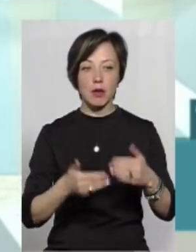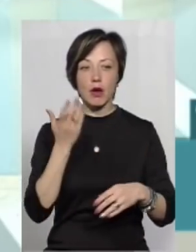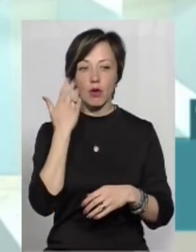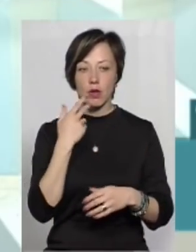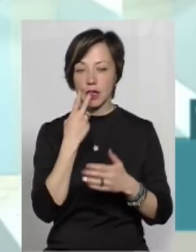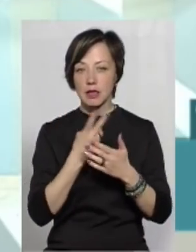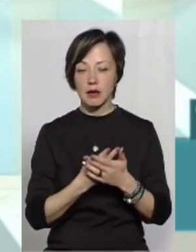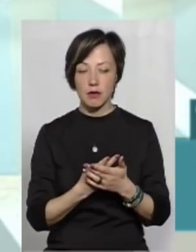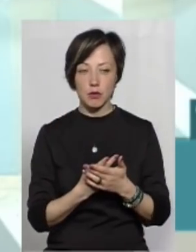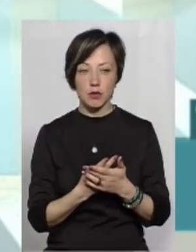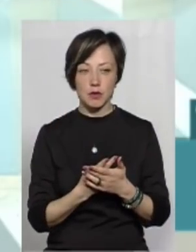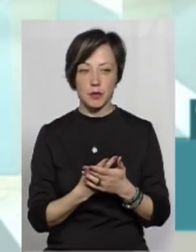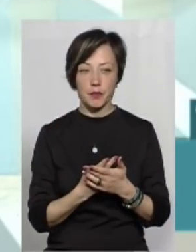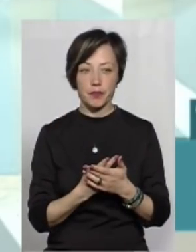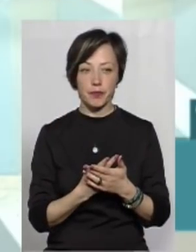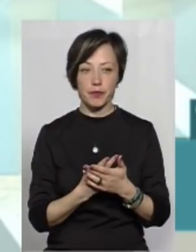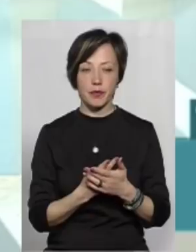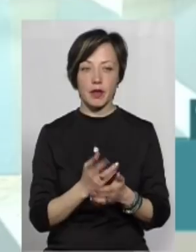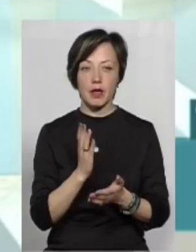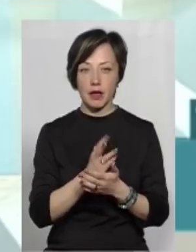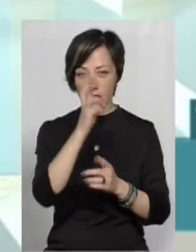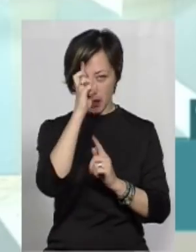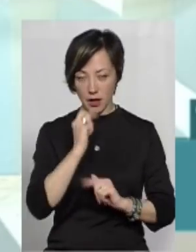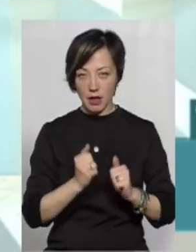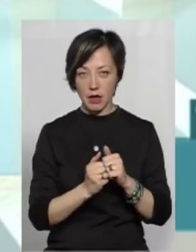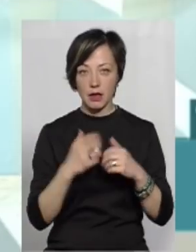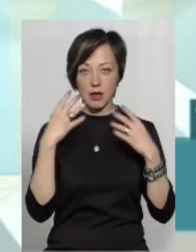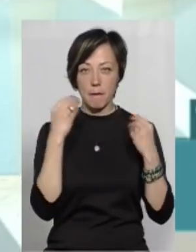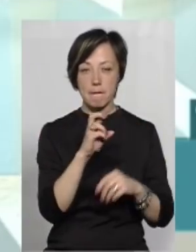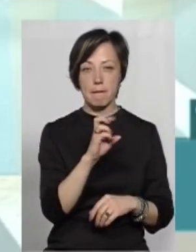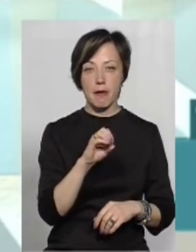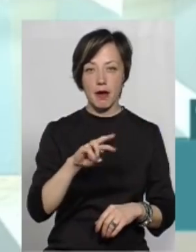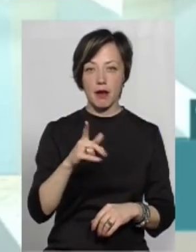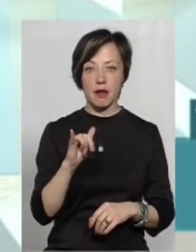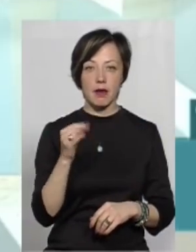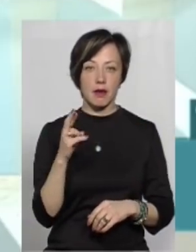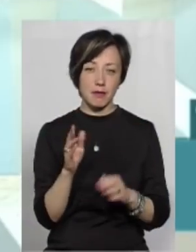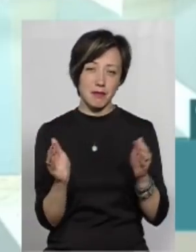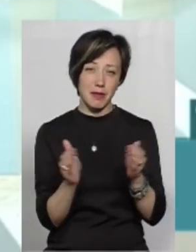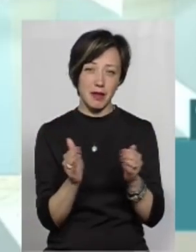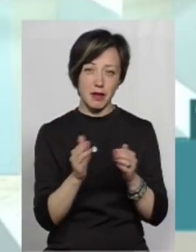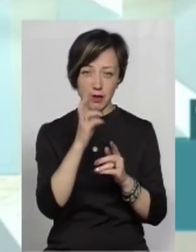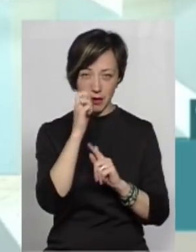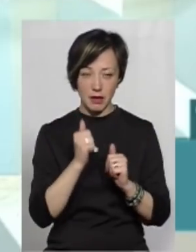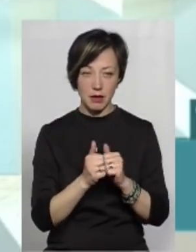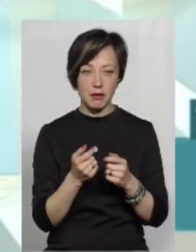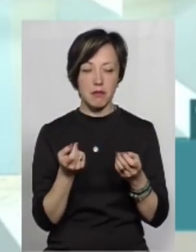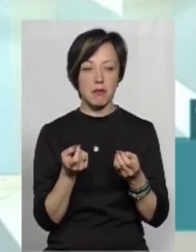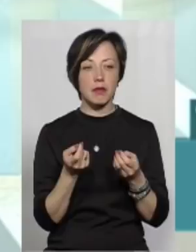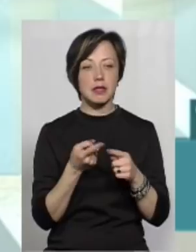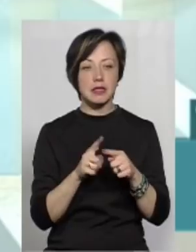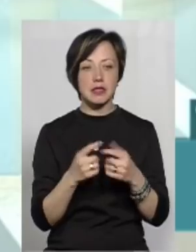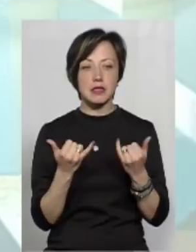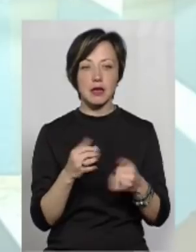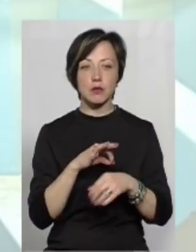ми дивимося, от є країна Бельгія, невеличка країна, мало хто знає, які там проблеми. Але